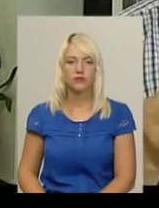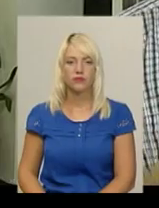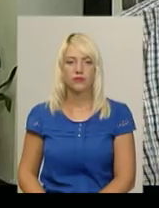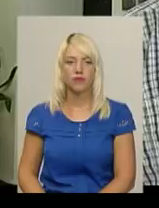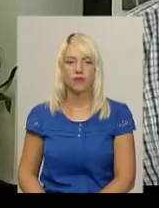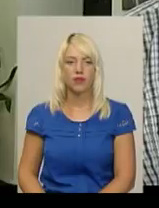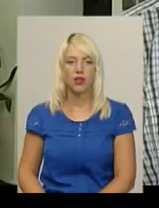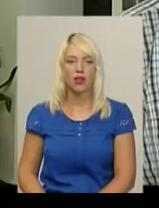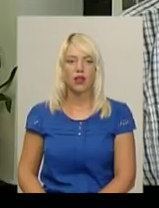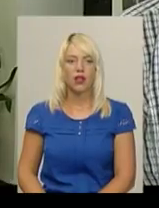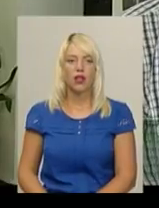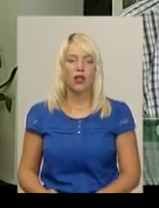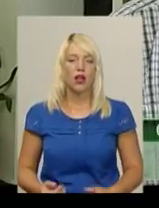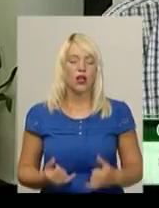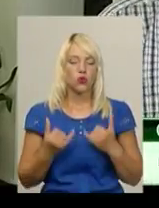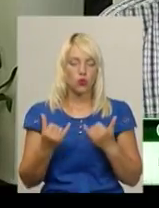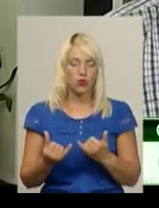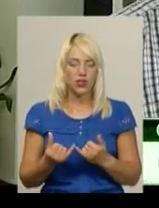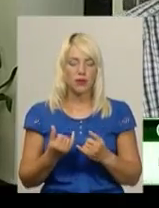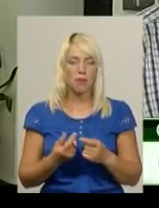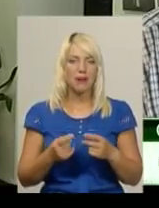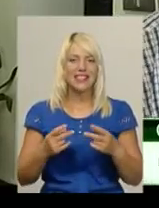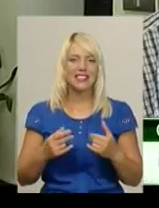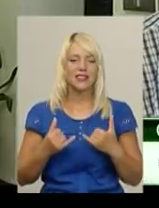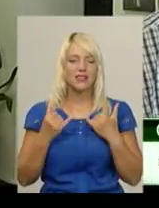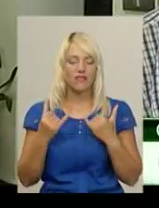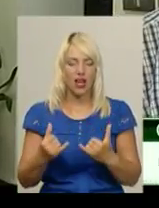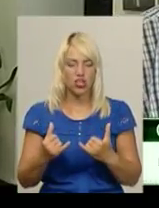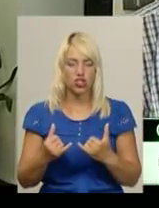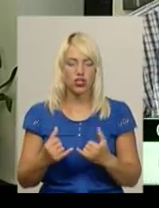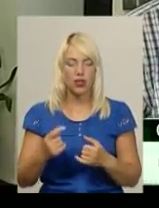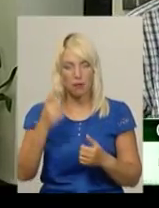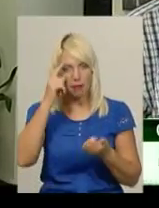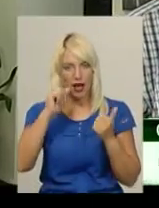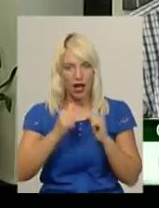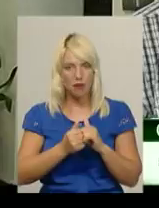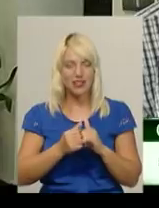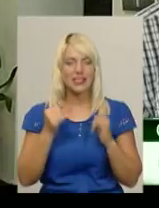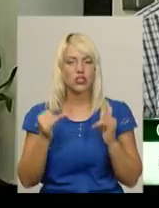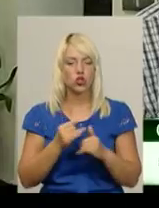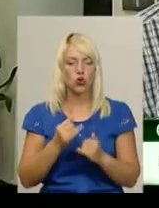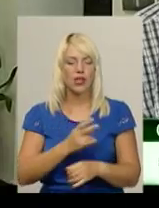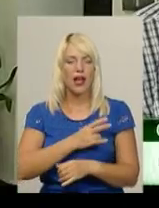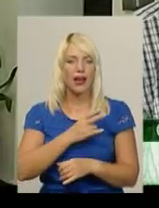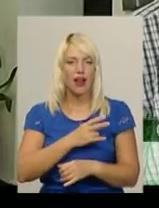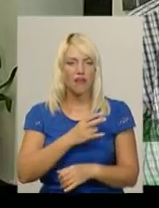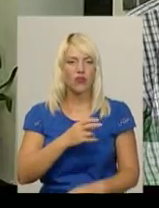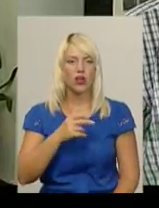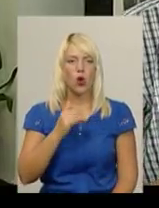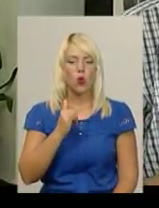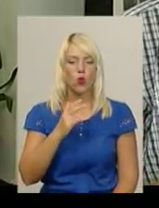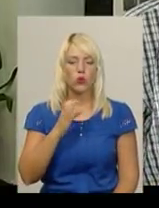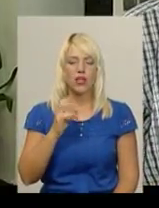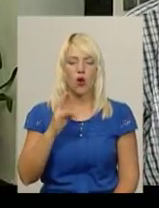Вони присвячені вузкой тематике історії пам'яті графа Косаковського. Це був граф як титул.